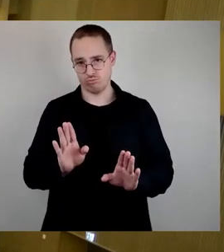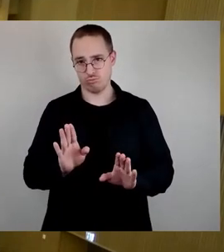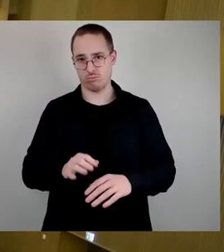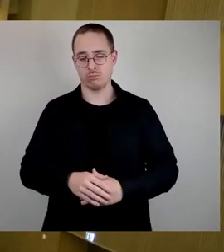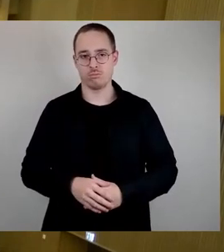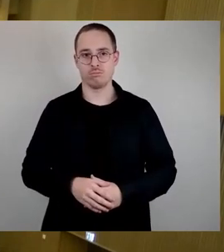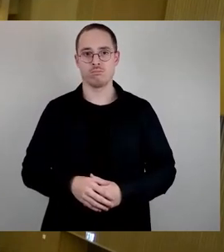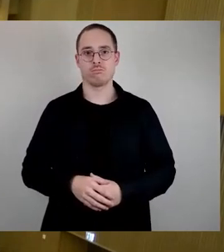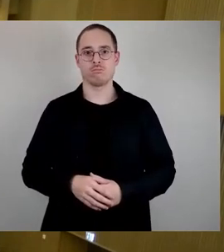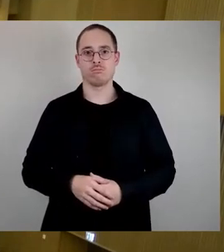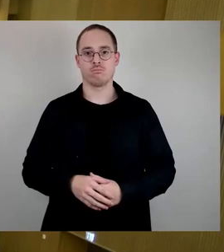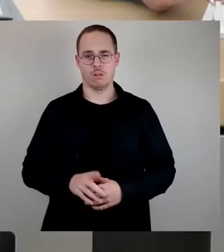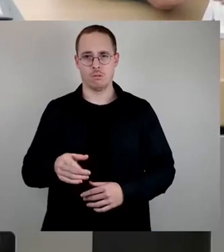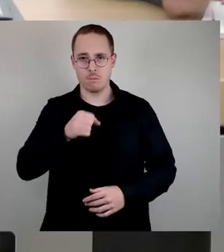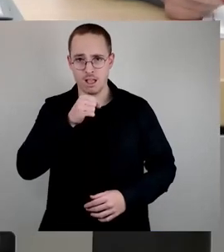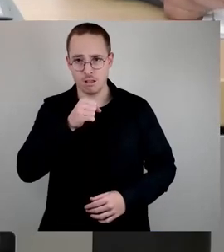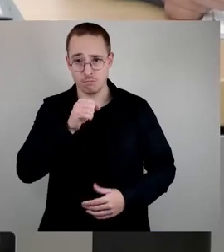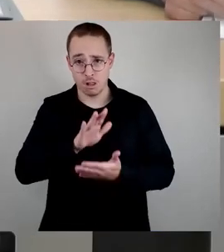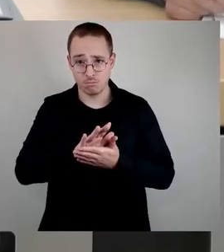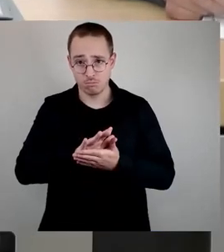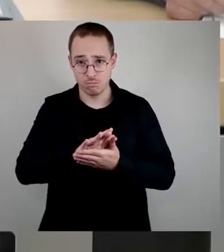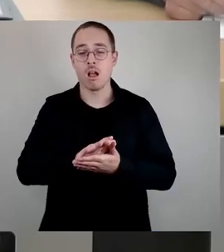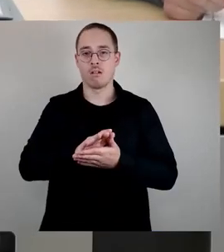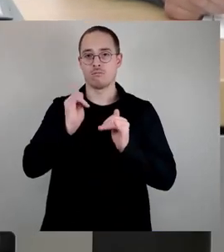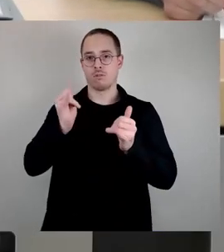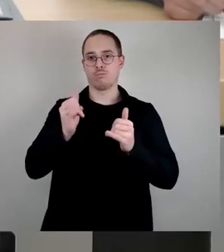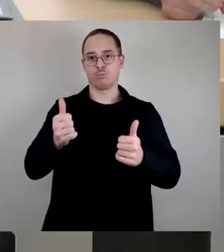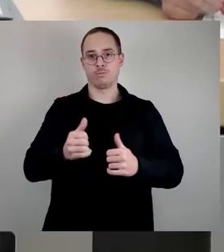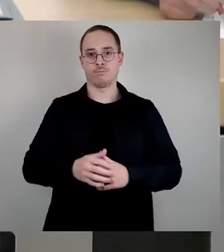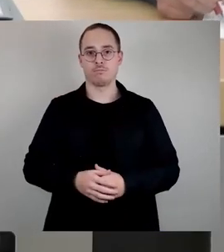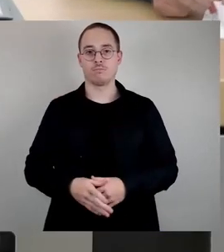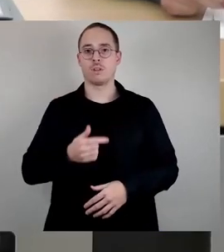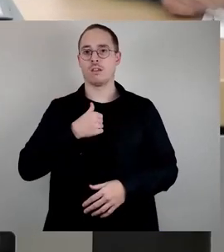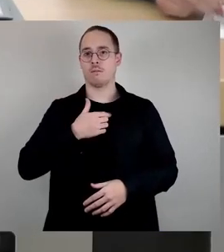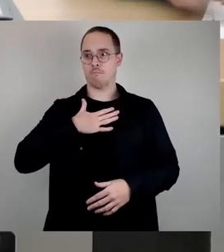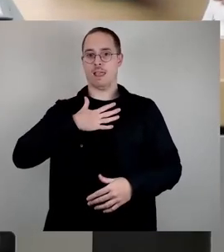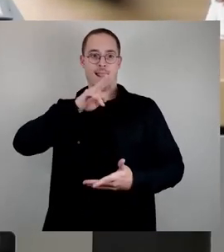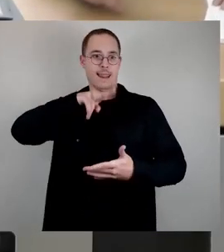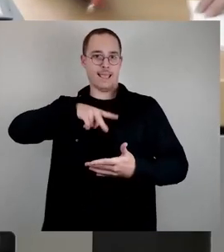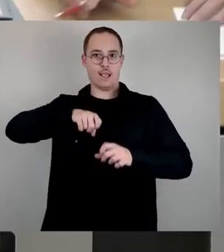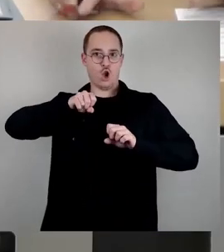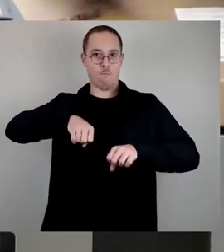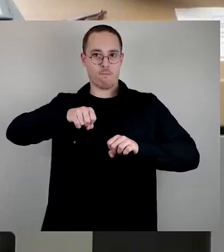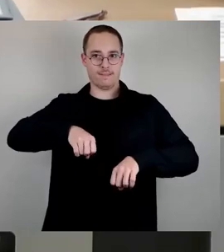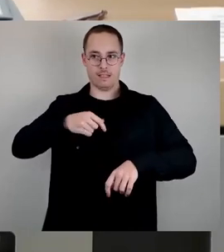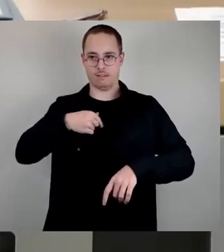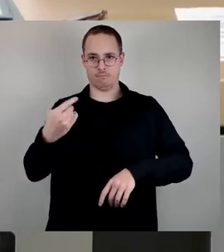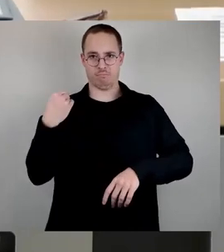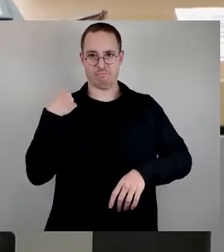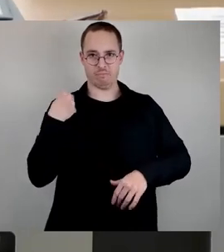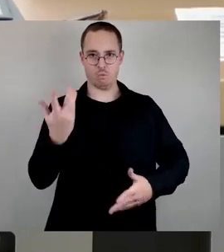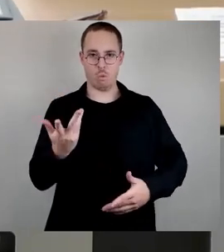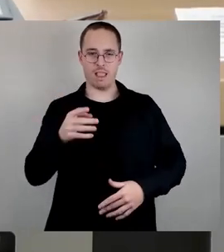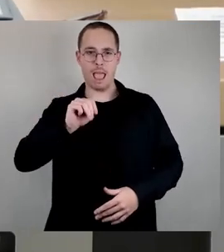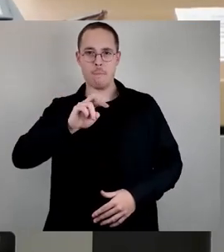Irgendwie kann ich es jetzt doch. Ja, ich wurde ja auf meine Lesekompetenz angesprochen und dass da MAE's stehen würden. Da